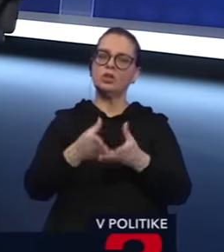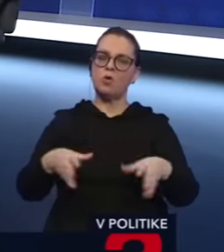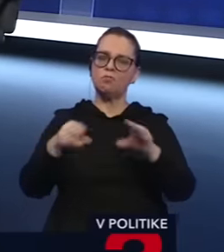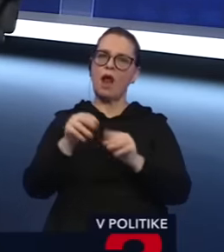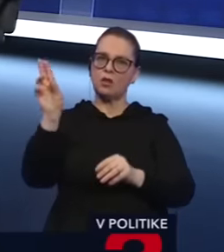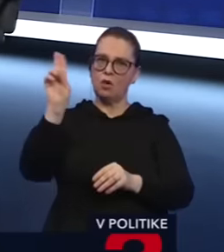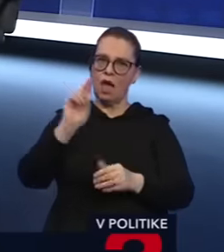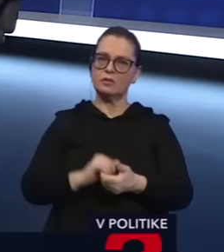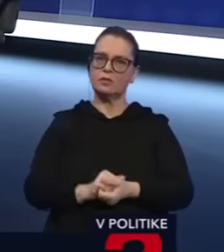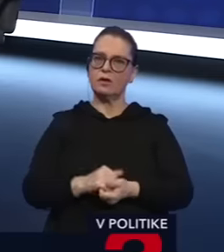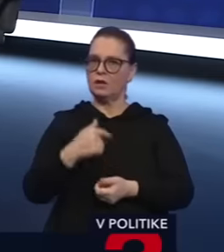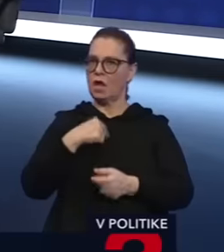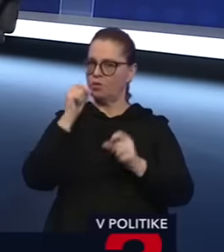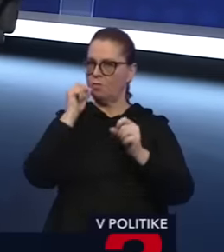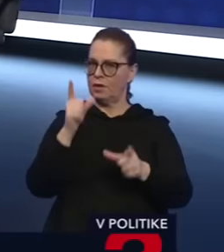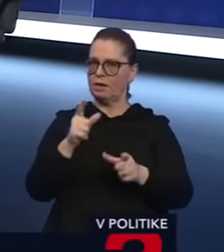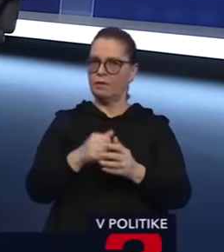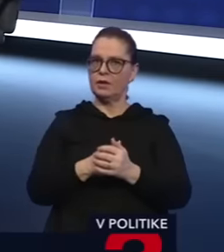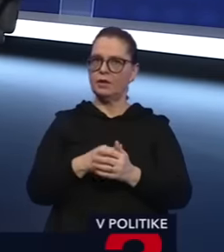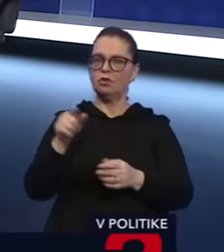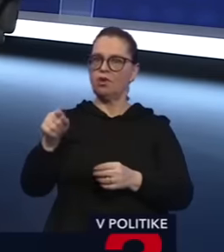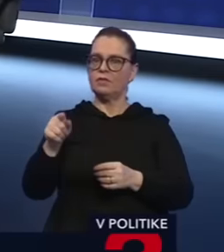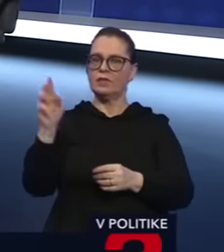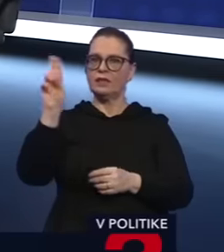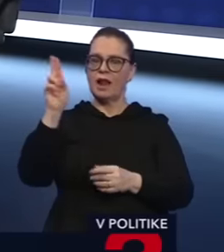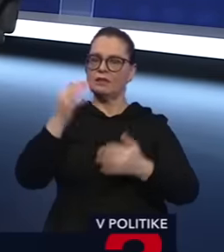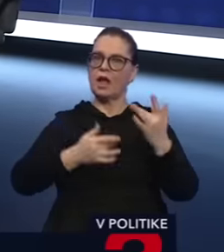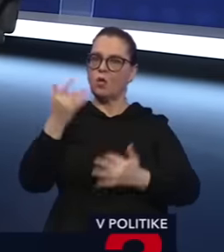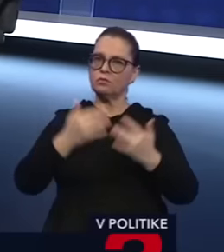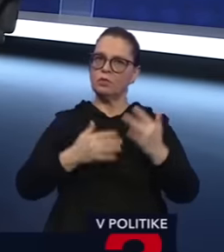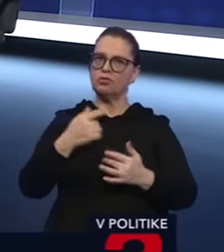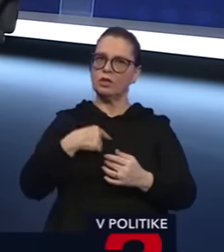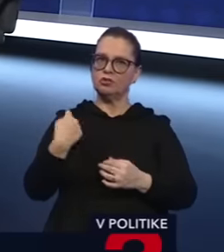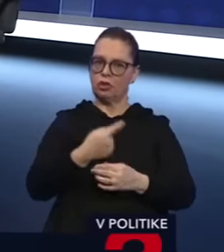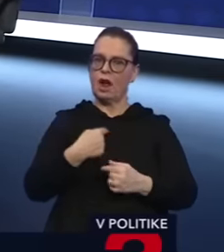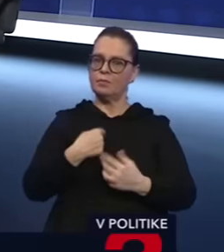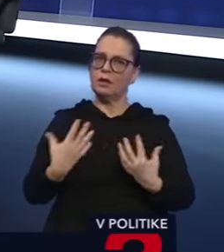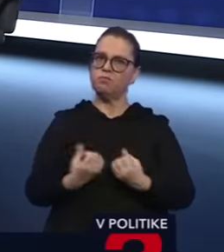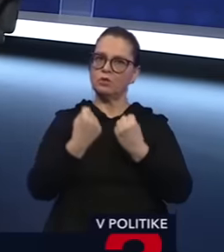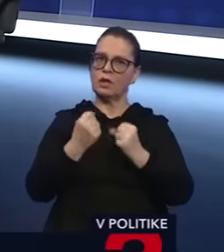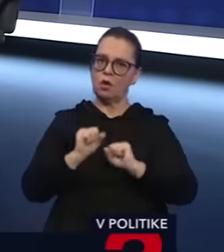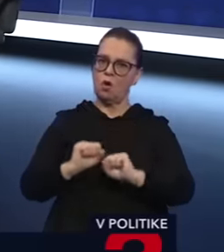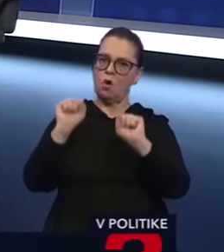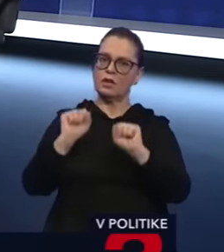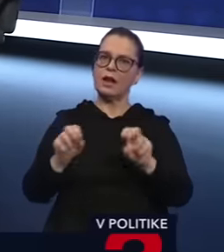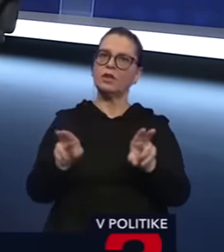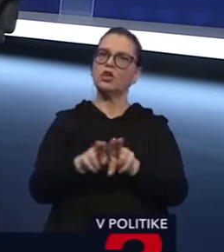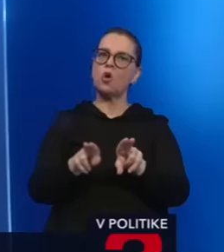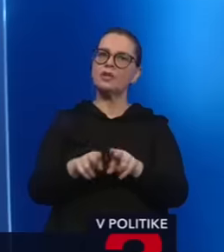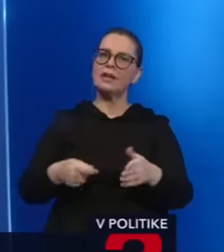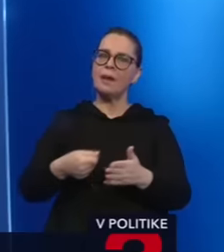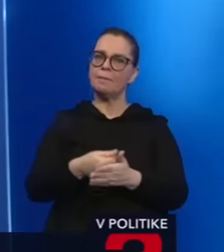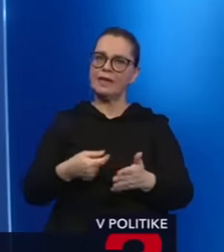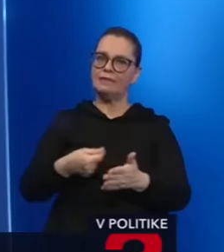Ja mimochodom som prekvapený, že ste teraz nehlasovali za rozpočet, kde sa nám teda aj mne podarilo uchrániť tie rodinné prídavky,